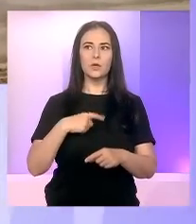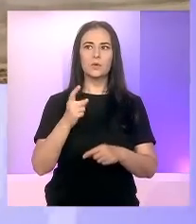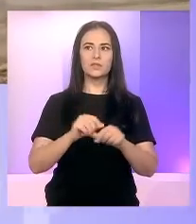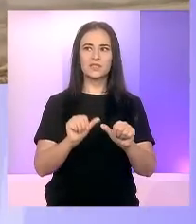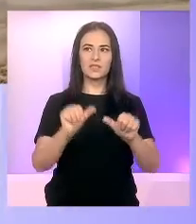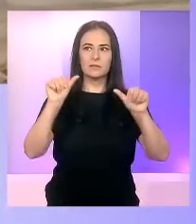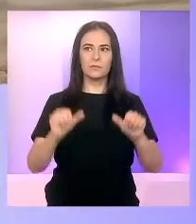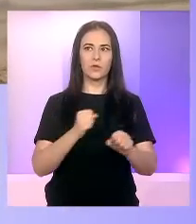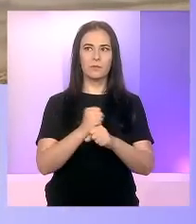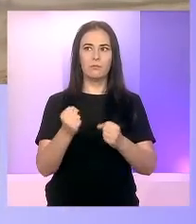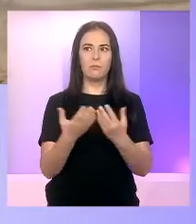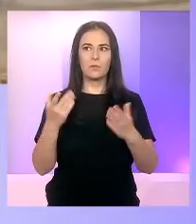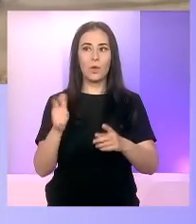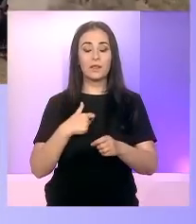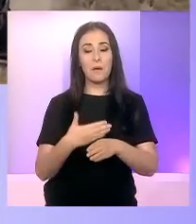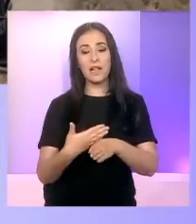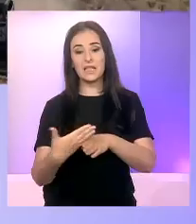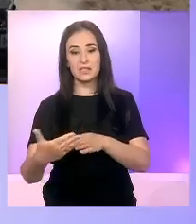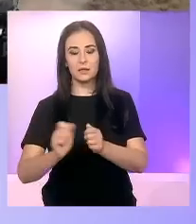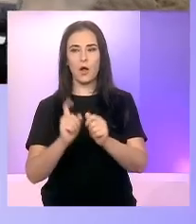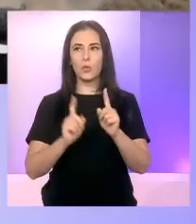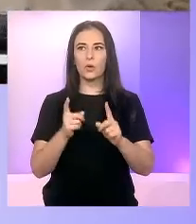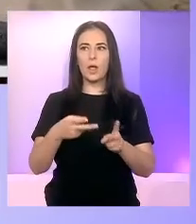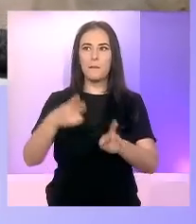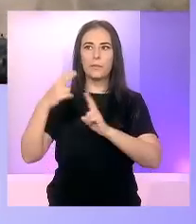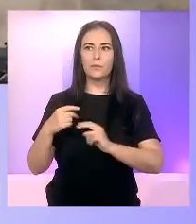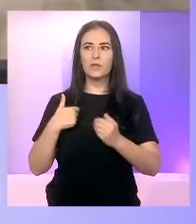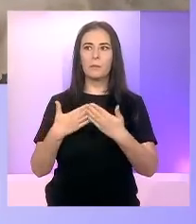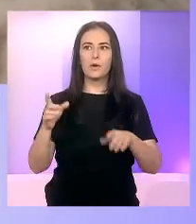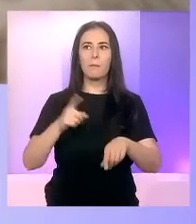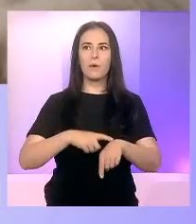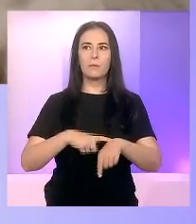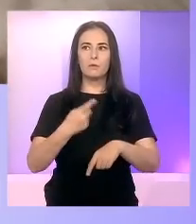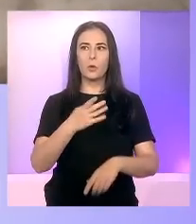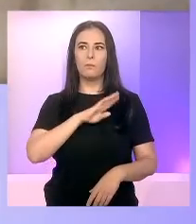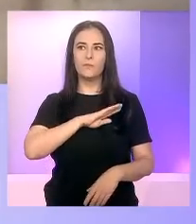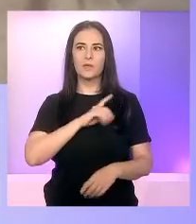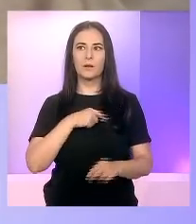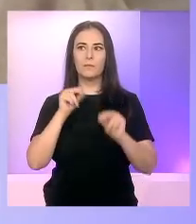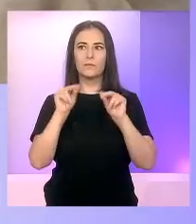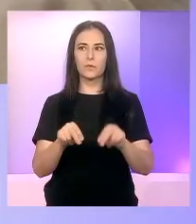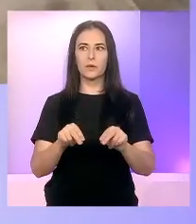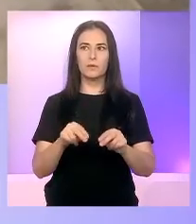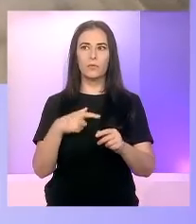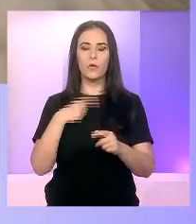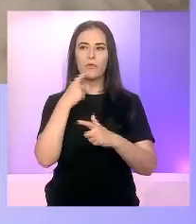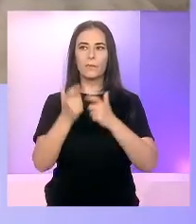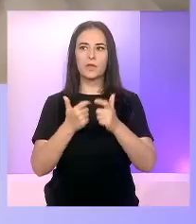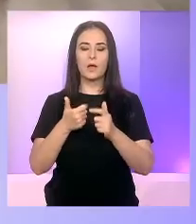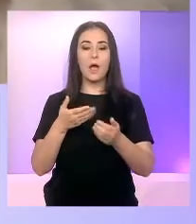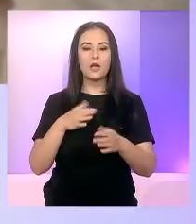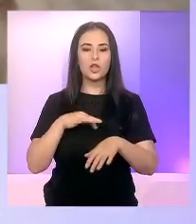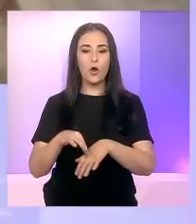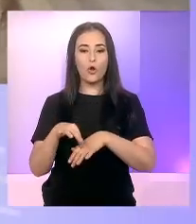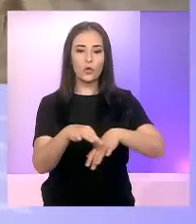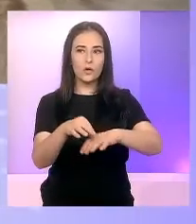sistem o să genereze foarte mare intrezie, cu alte cuvinte, un pic neceartă cum se implementa pentru că lucrurile trebuie să fie ordonate.